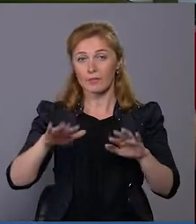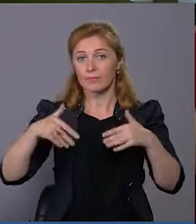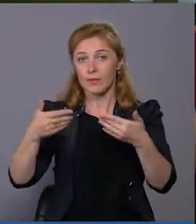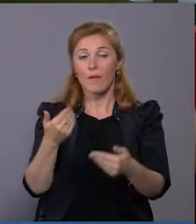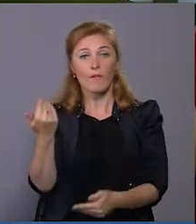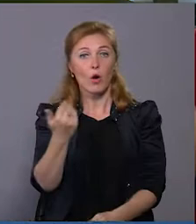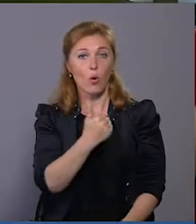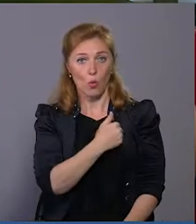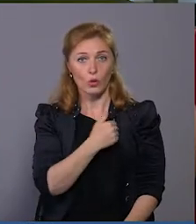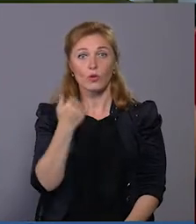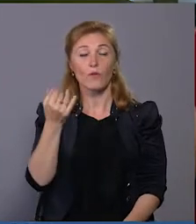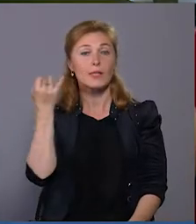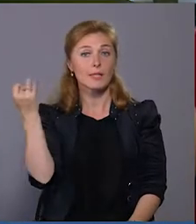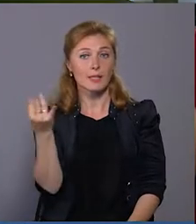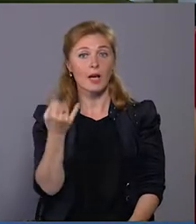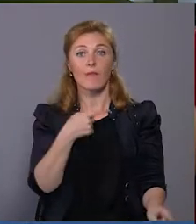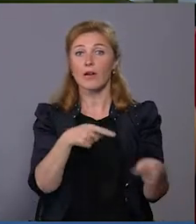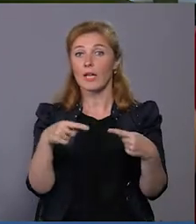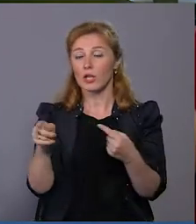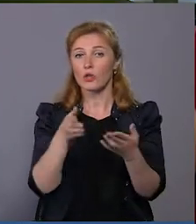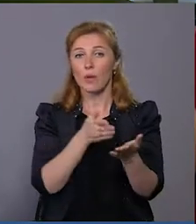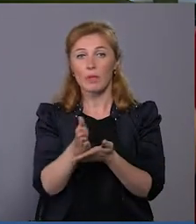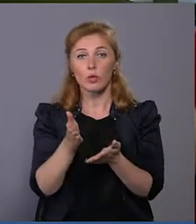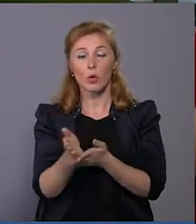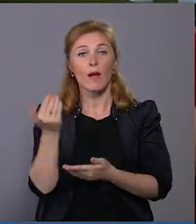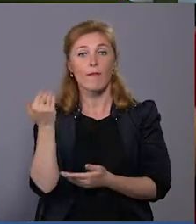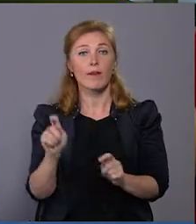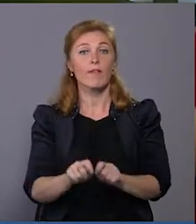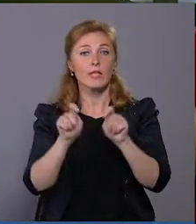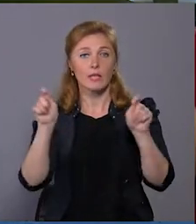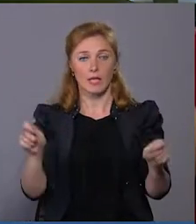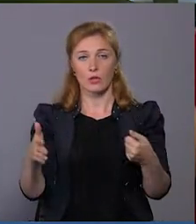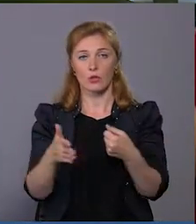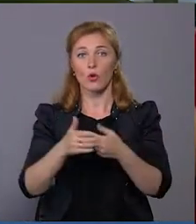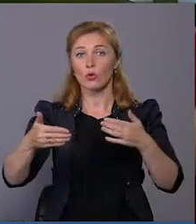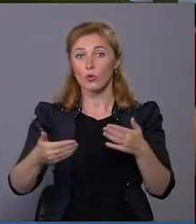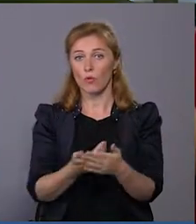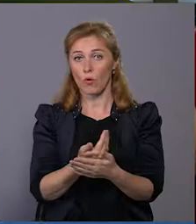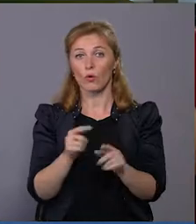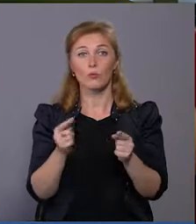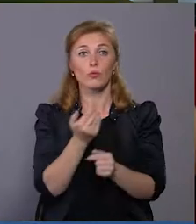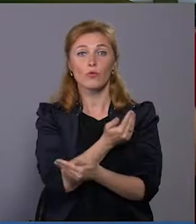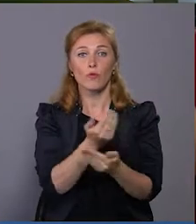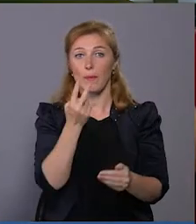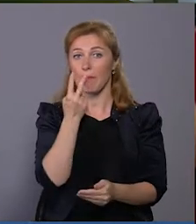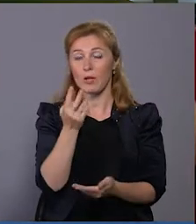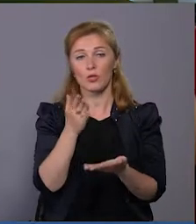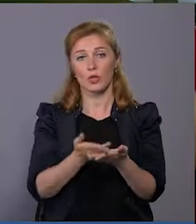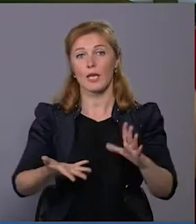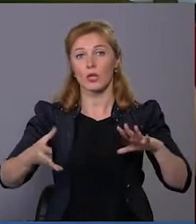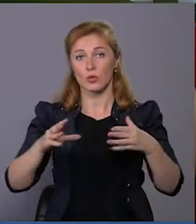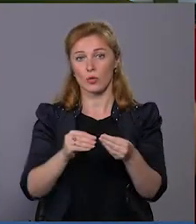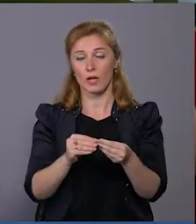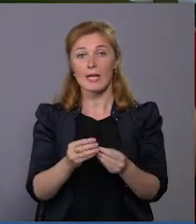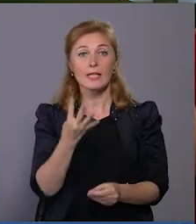зацікавлені в інших методиках, ви відкриті до нового і відкриті до знань, тому що ви бачите, що є результат. Ну, зокрема,